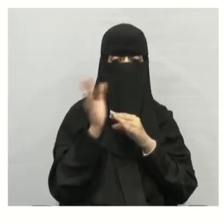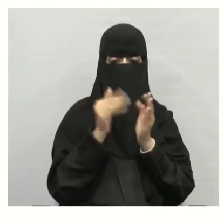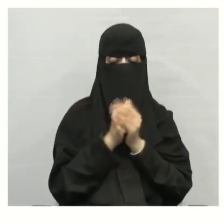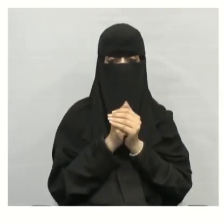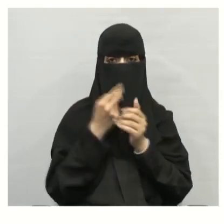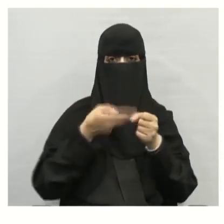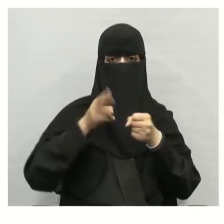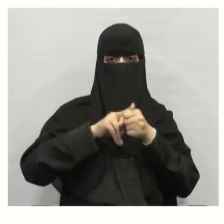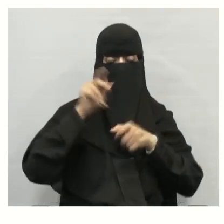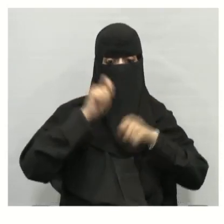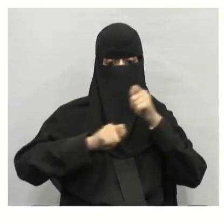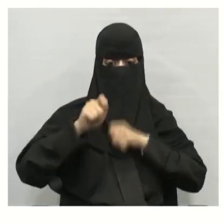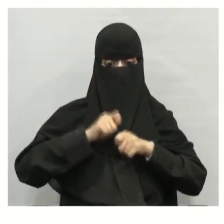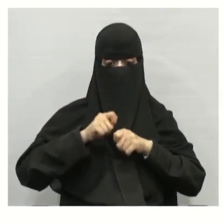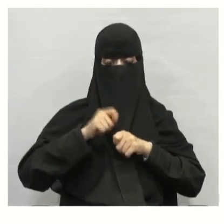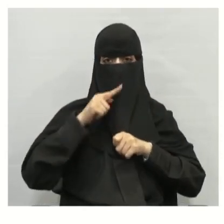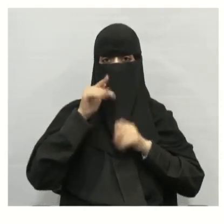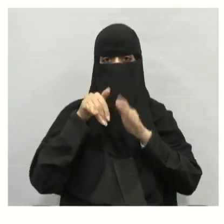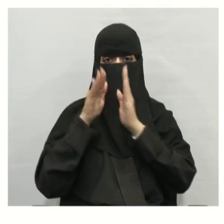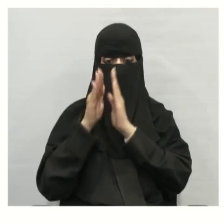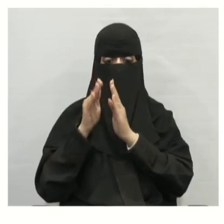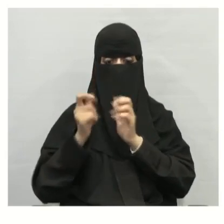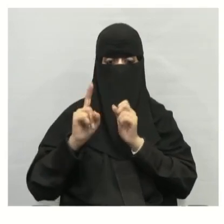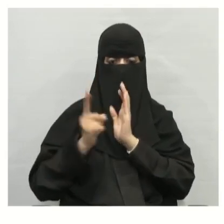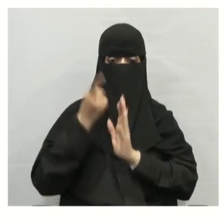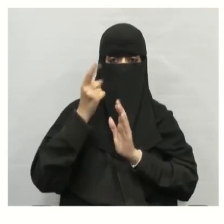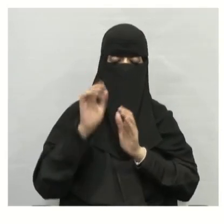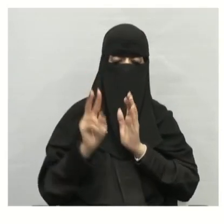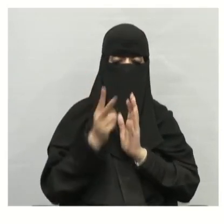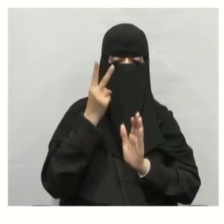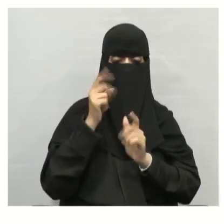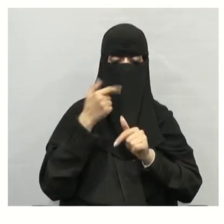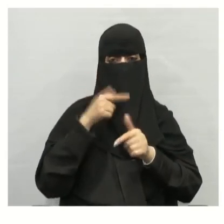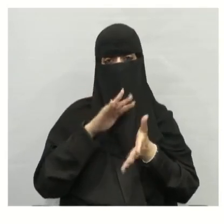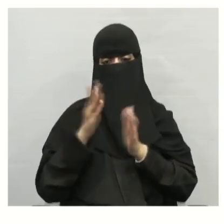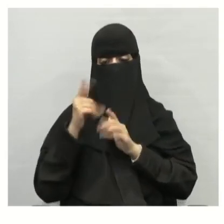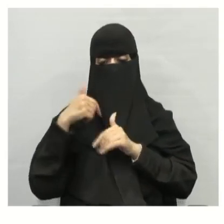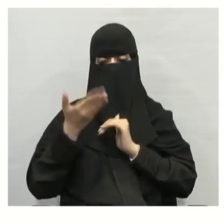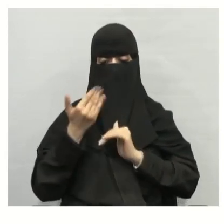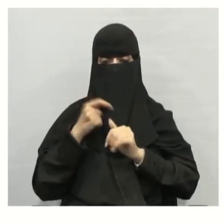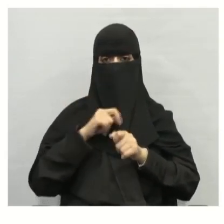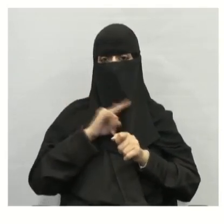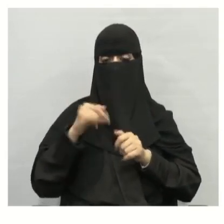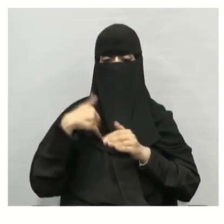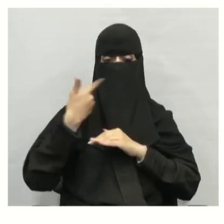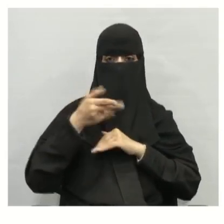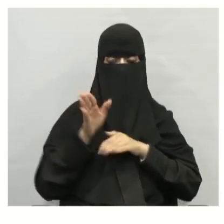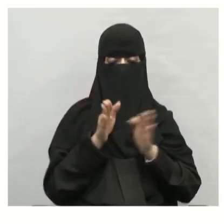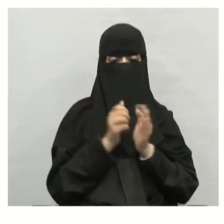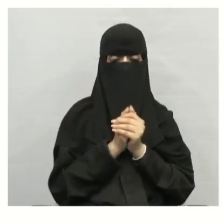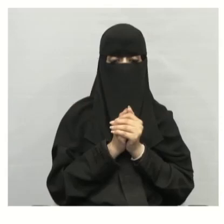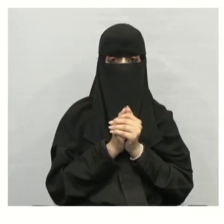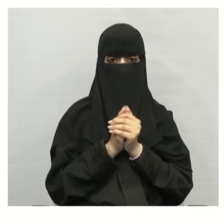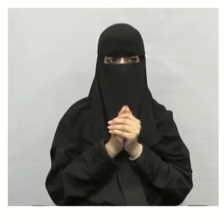يوميا إعادة الاستخدام هو استخدام المادة مرة واحدة أو مرات أخرى قبل الاستغناء